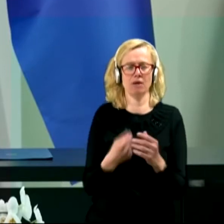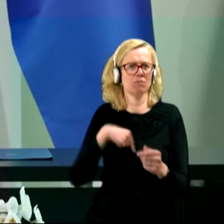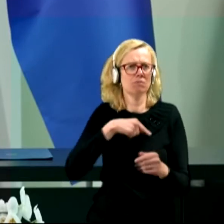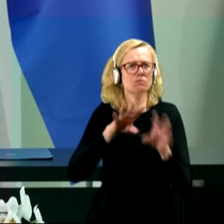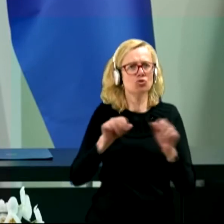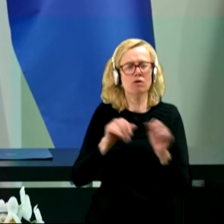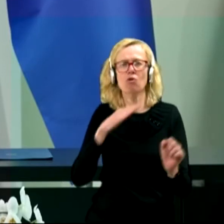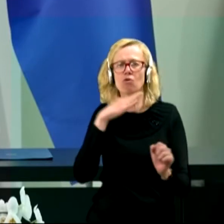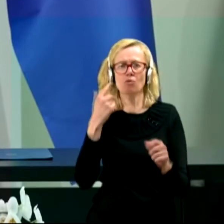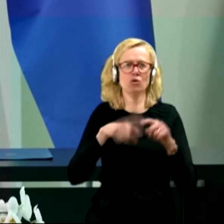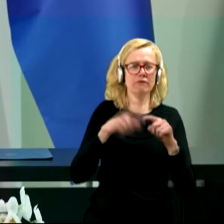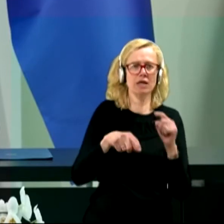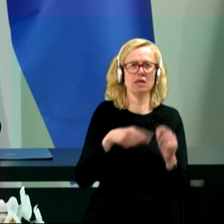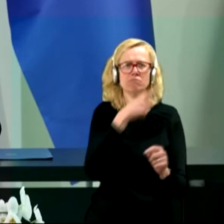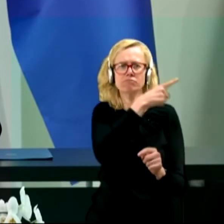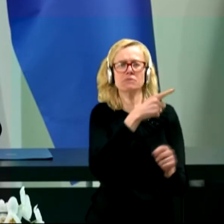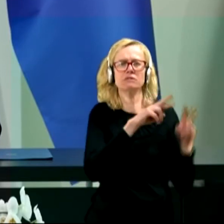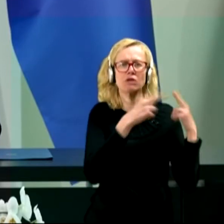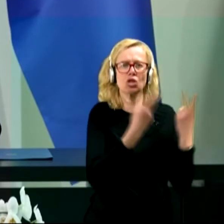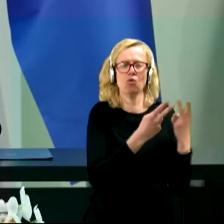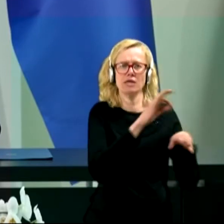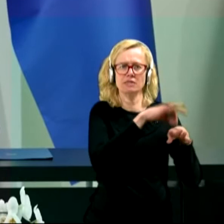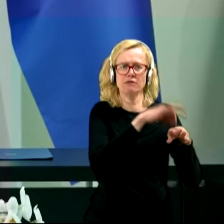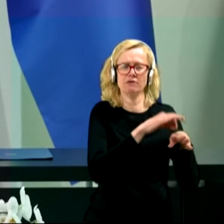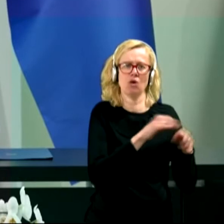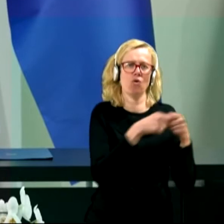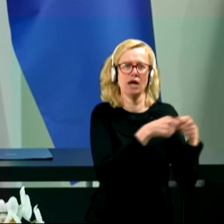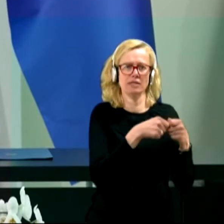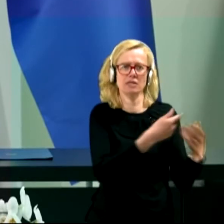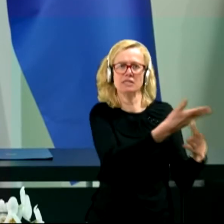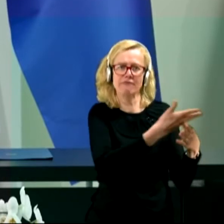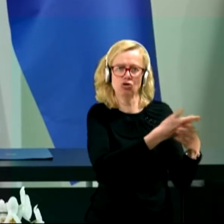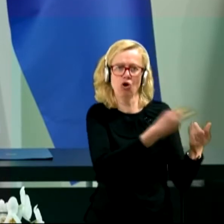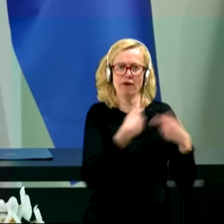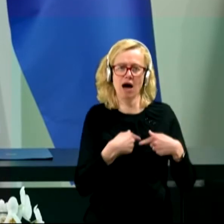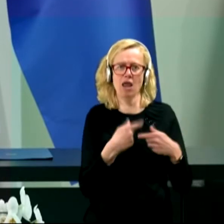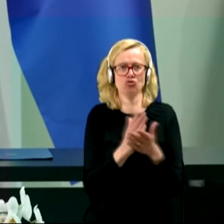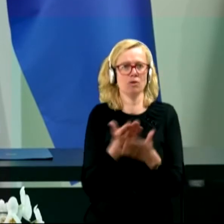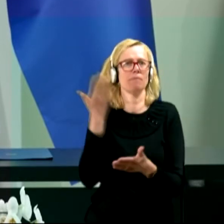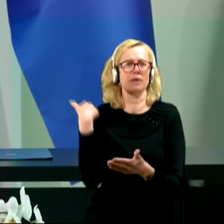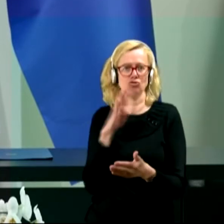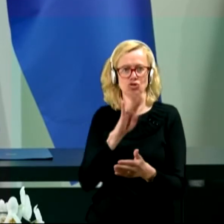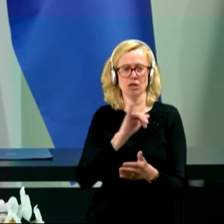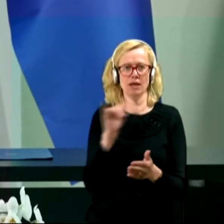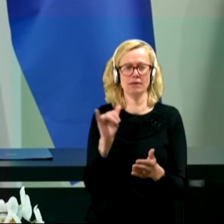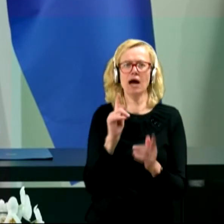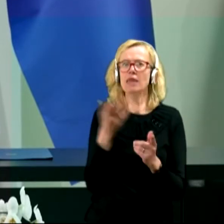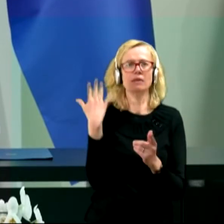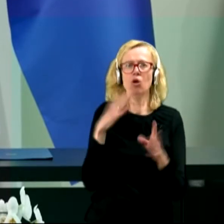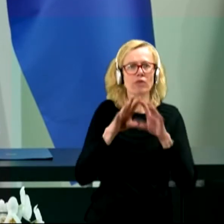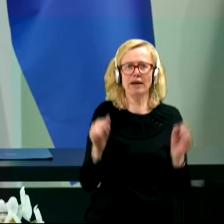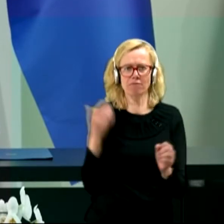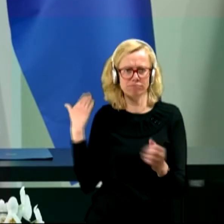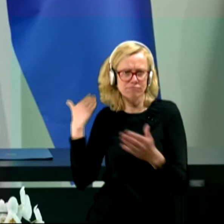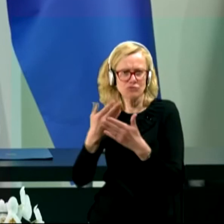jih je Svetovna zdravstvena organizacija svetovala že pred 4 leti. To, kar ni bilo prej štirih letih, smo mi naredili